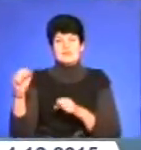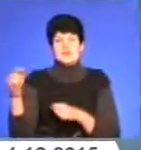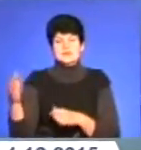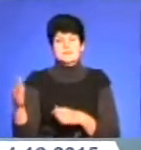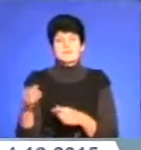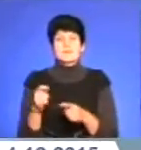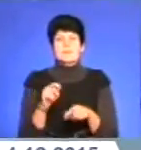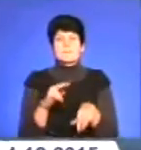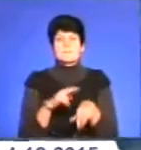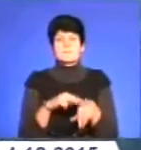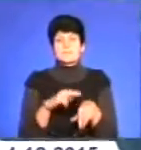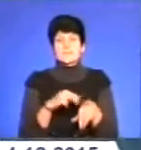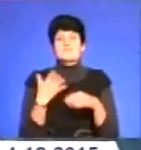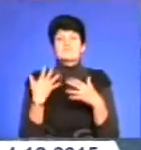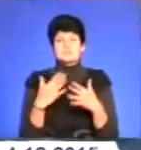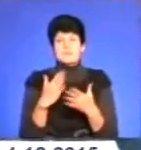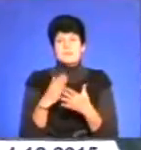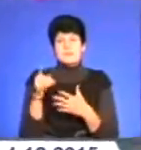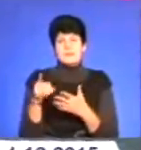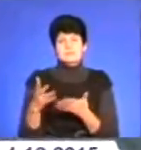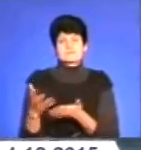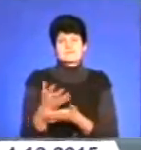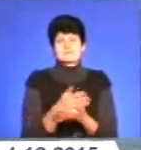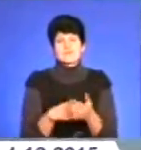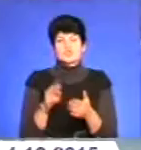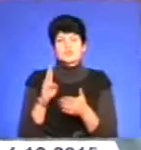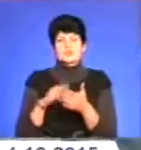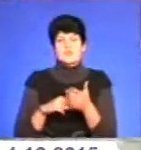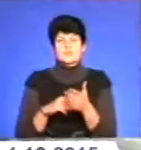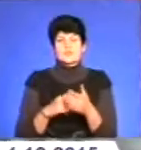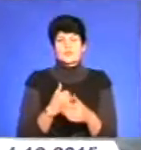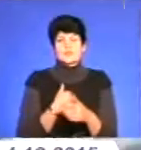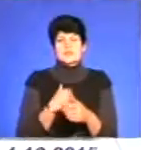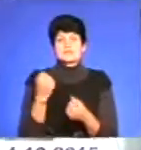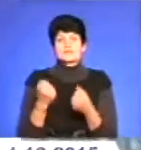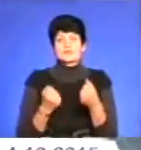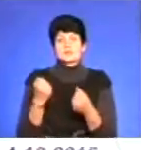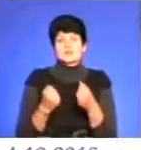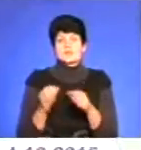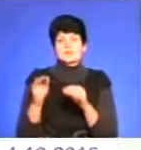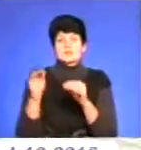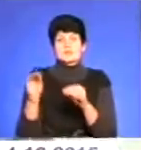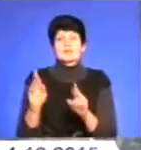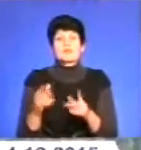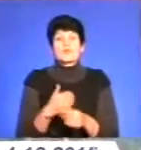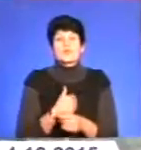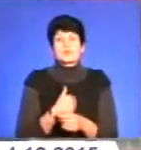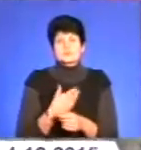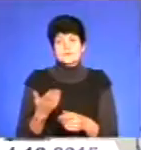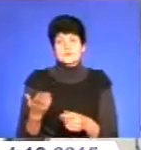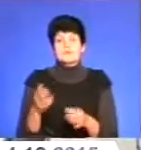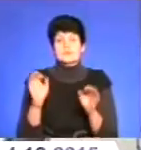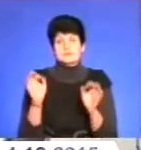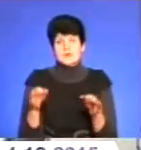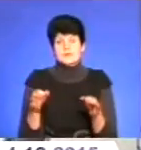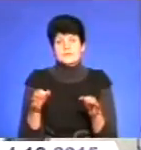Патрульні поліцейські вже б мали тут урожай штрафів. У нас водії паркуються як хочуть йде. Як мудак, так? Правильно.